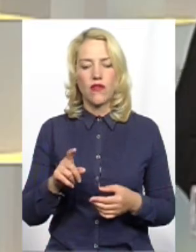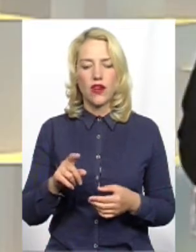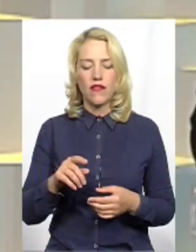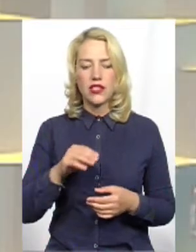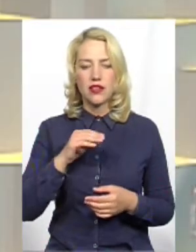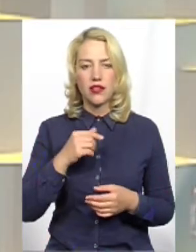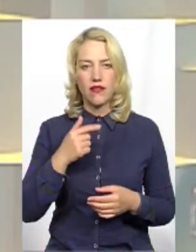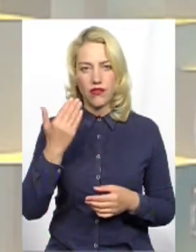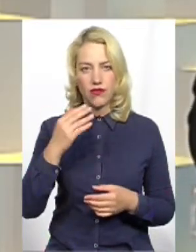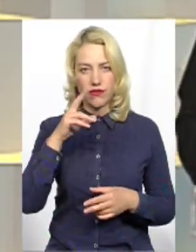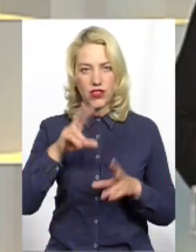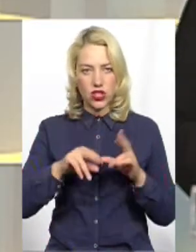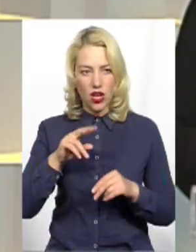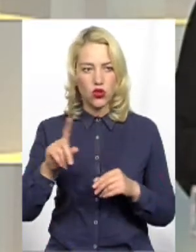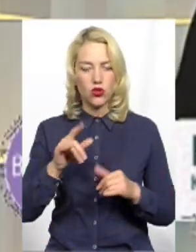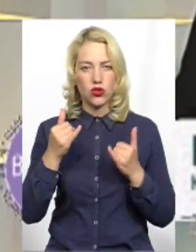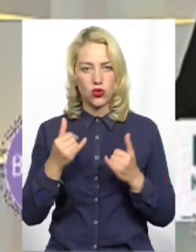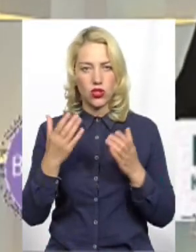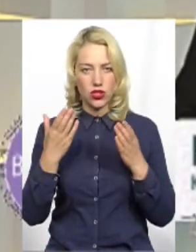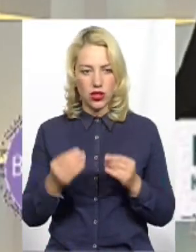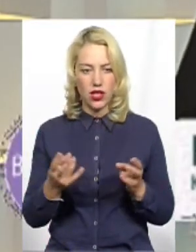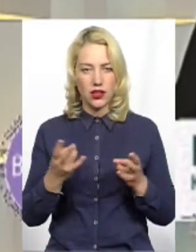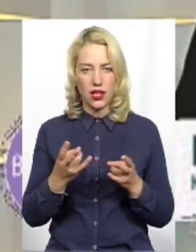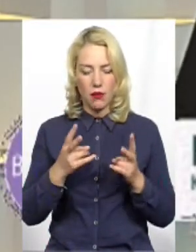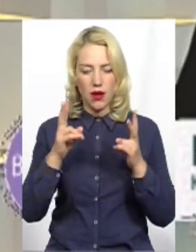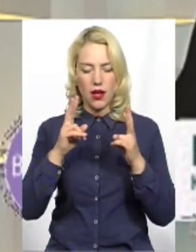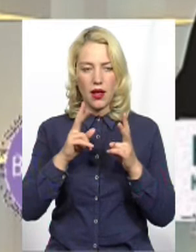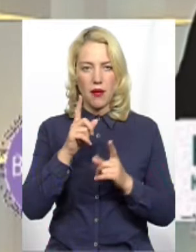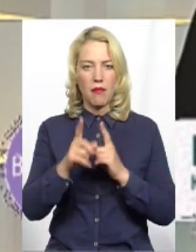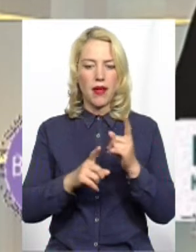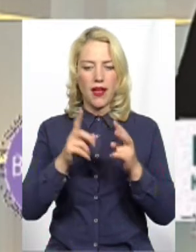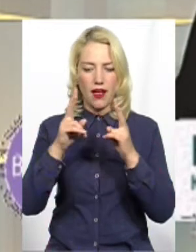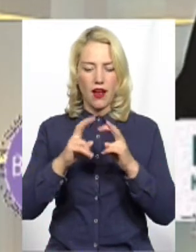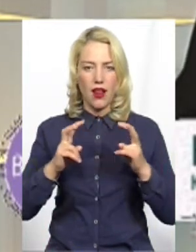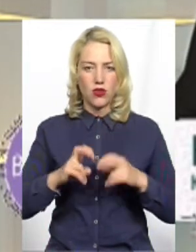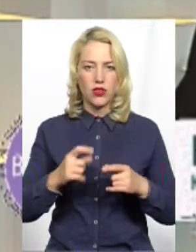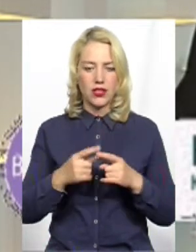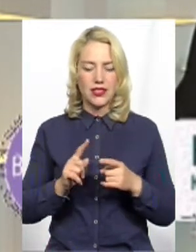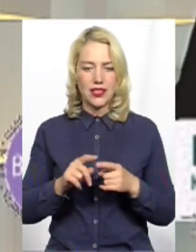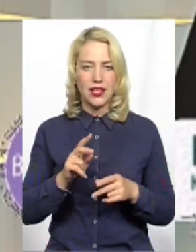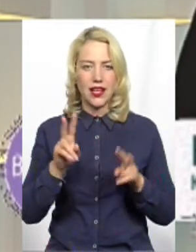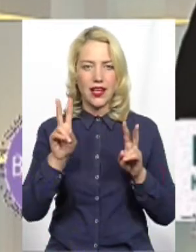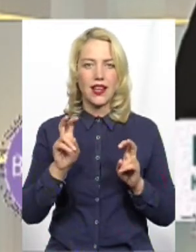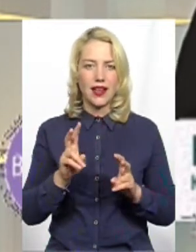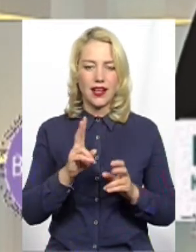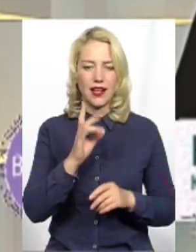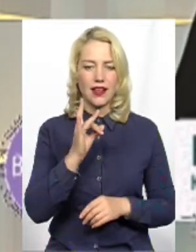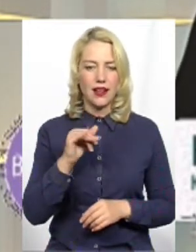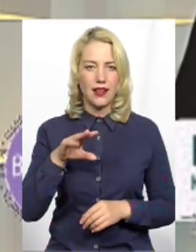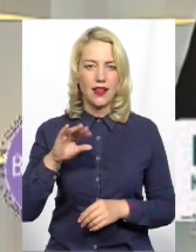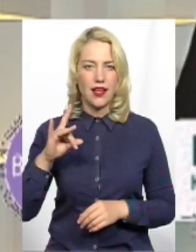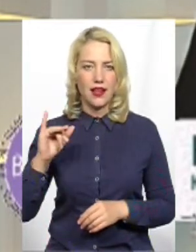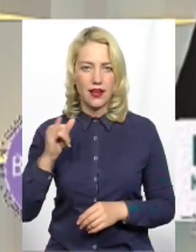вважаю, що на сьогоднішній день треба переглянути ці критерії. Чому? Тому що воювати, захищати нашу